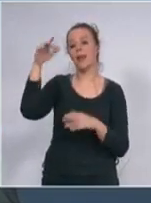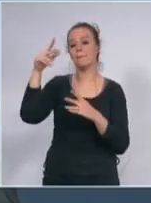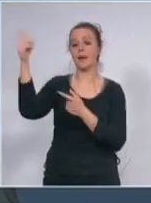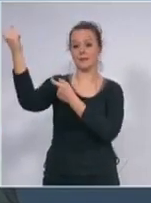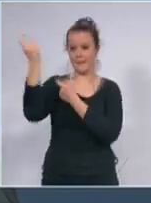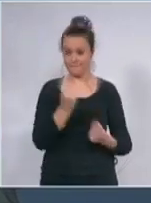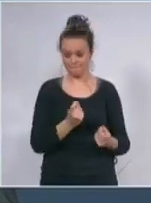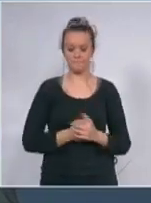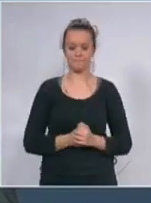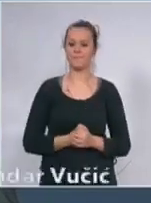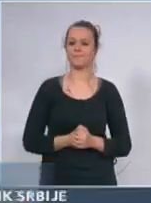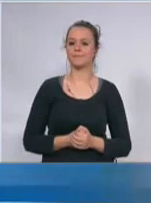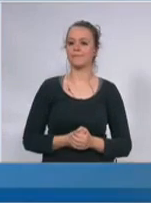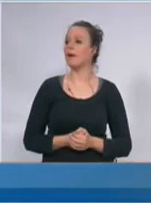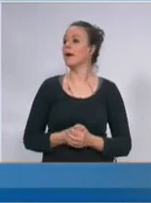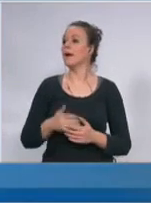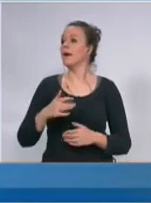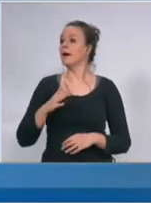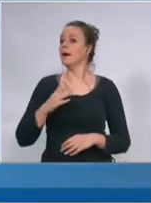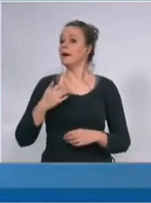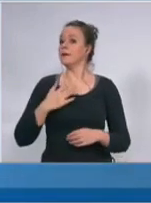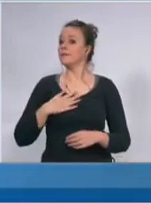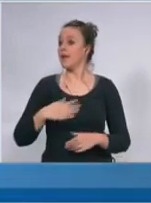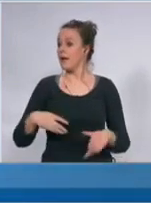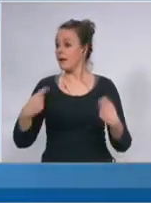Dami i gospodo novinari, danas je